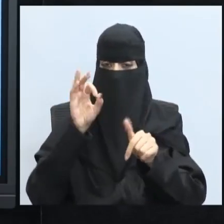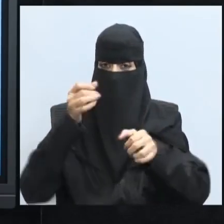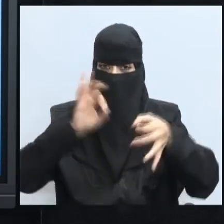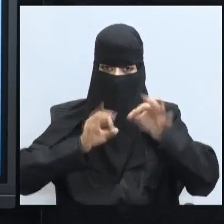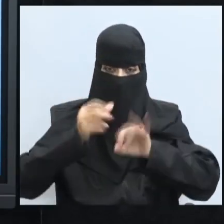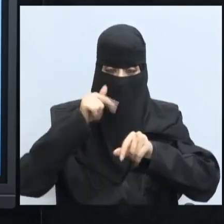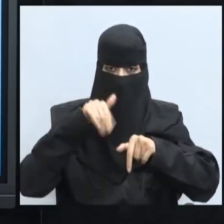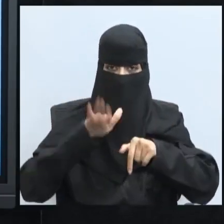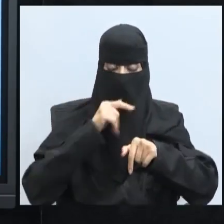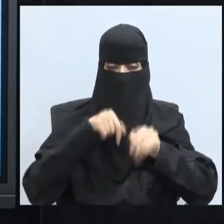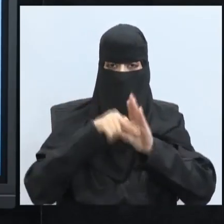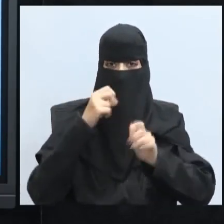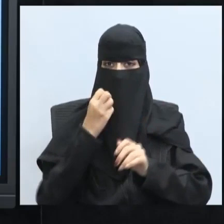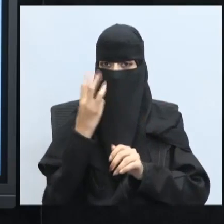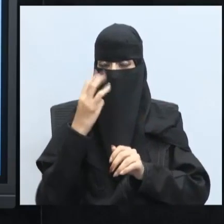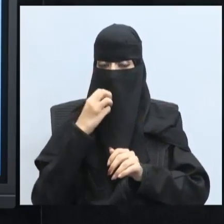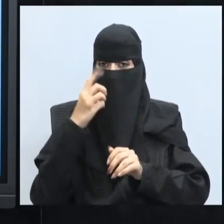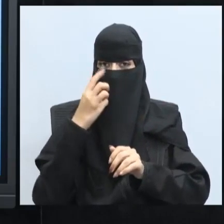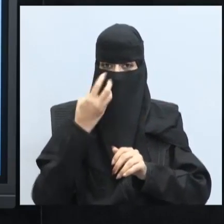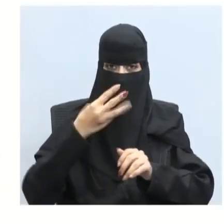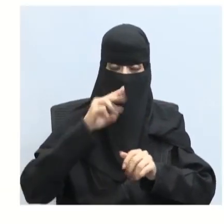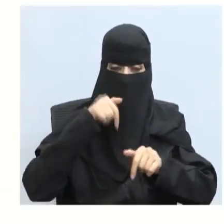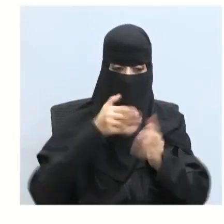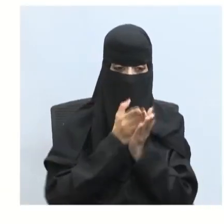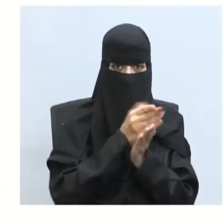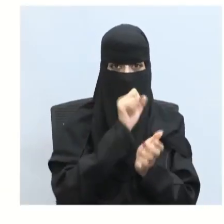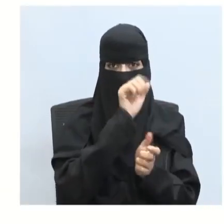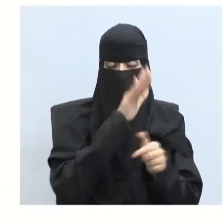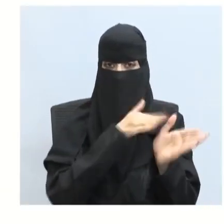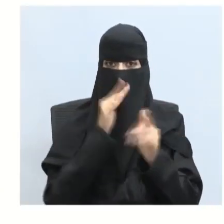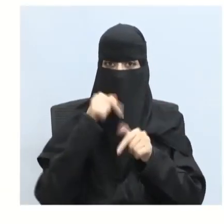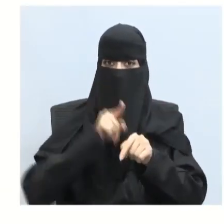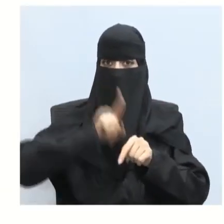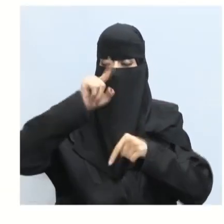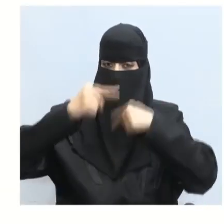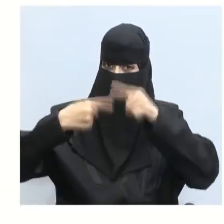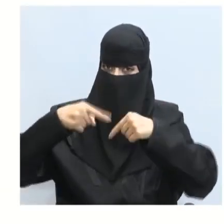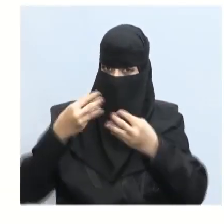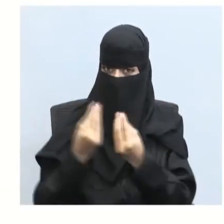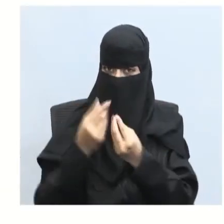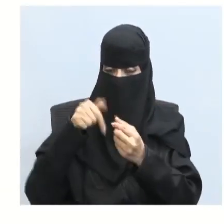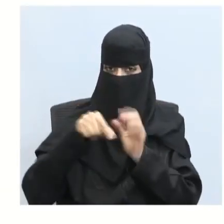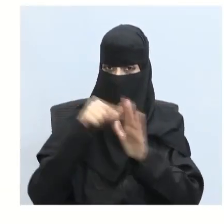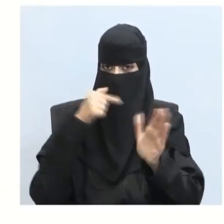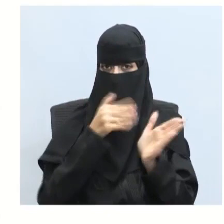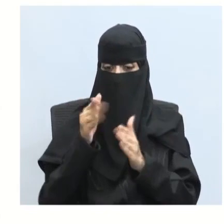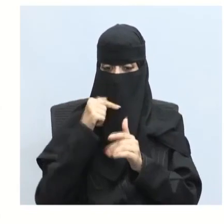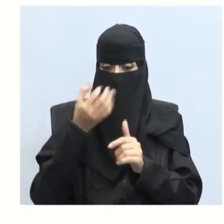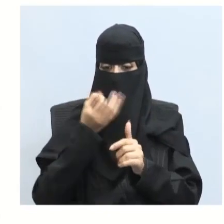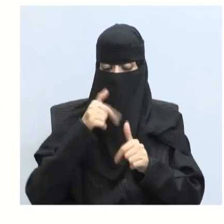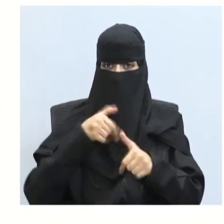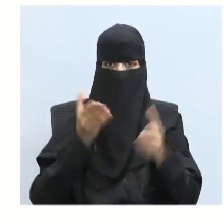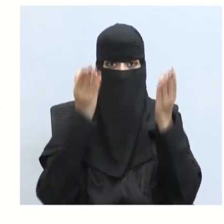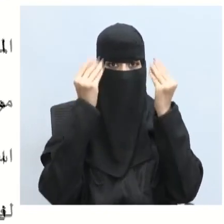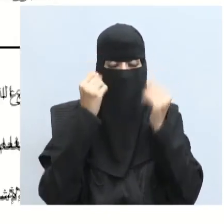مادة الفيزياء للسنة الثالثة الثانوية للمسارات التخصصية بمشيئة الله في درسنا اليوم سنتناول